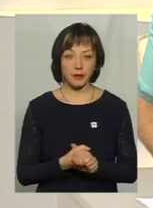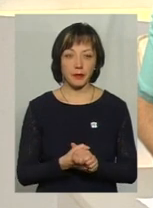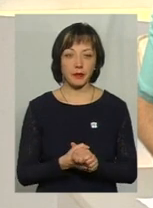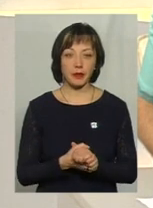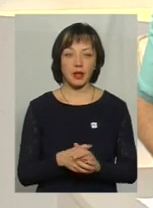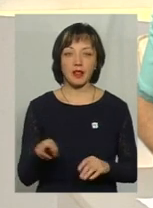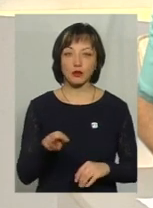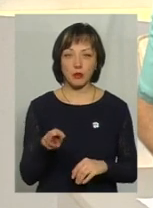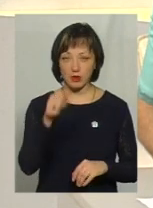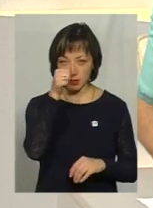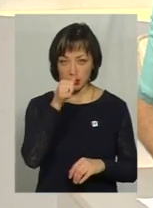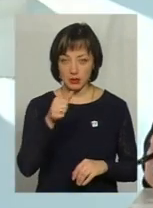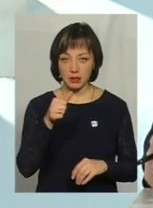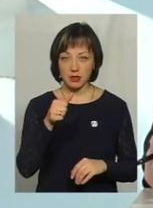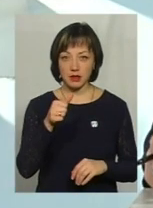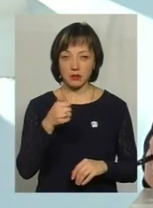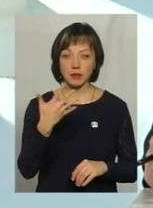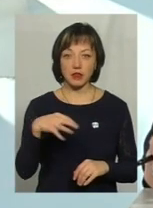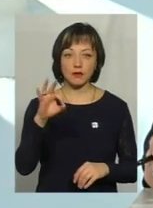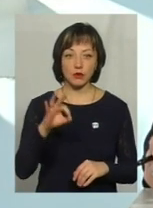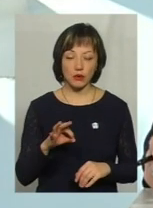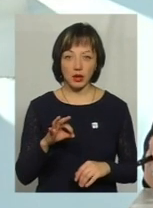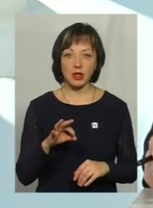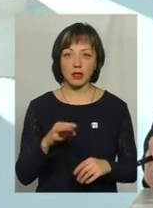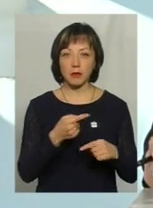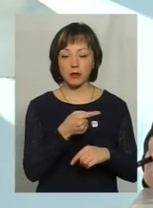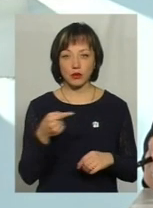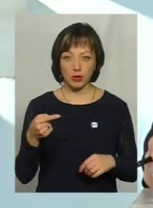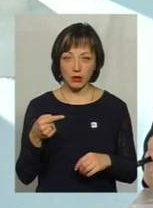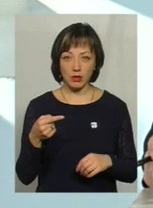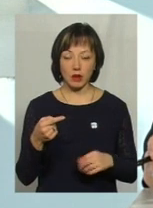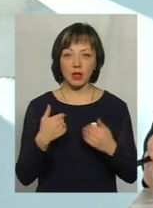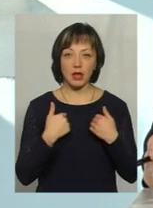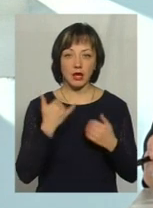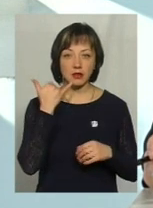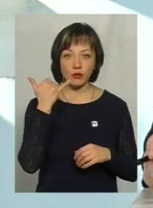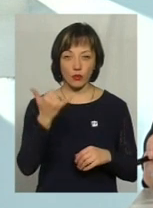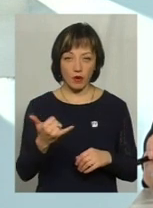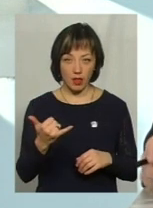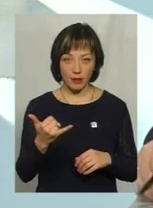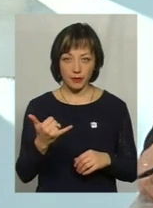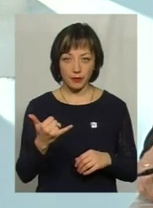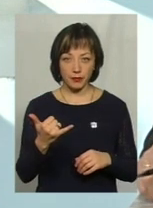листопаді місяця за жовтень взяли 50%, замінусували. Я зателефонувала,